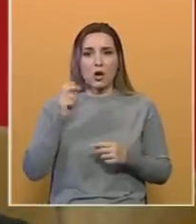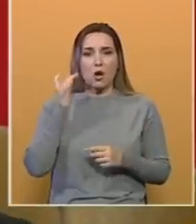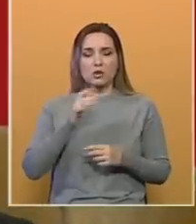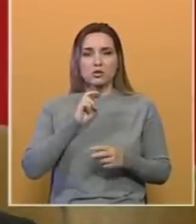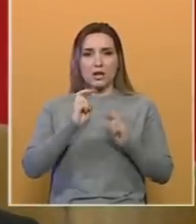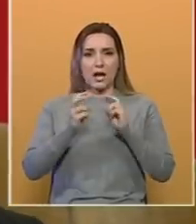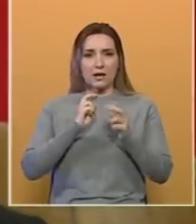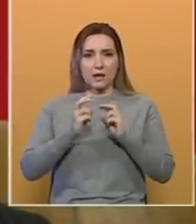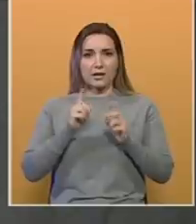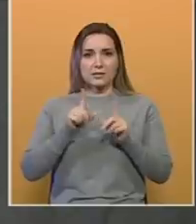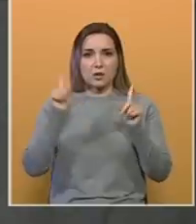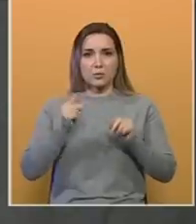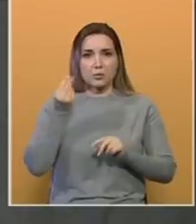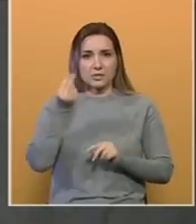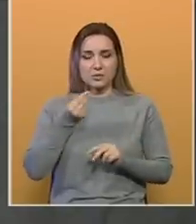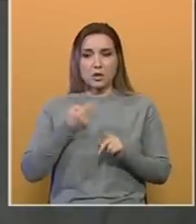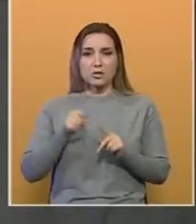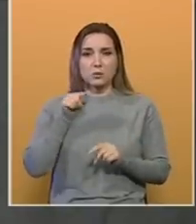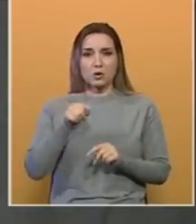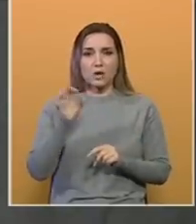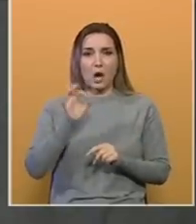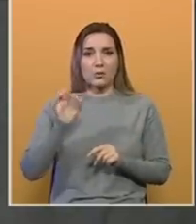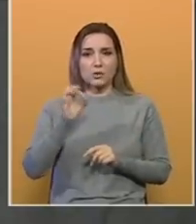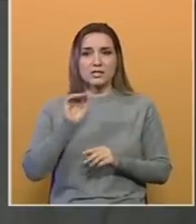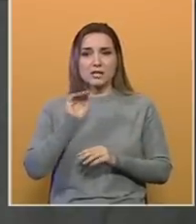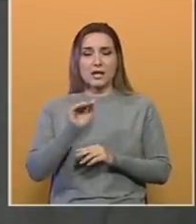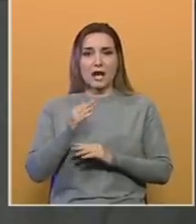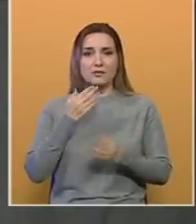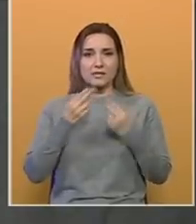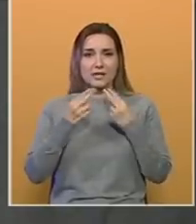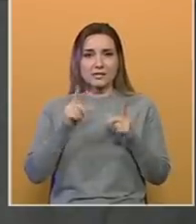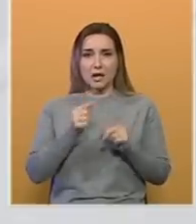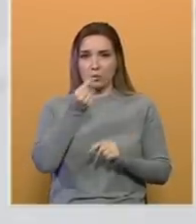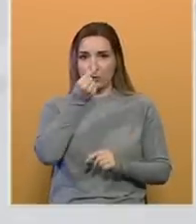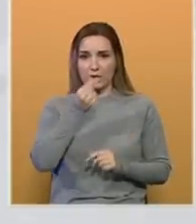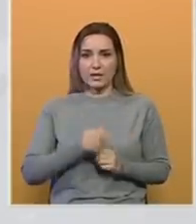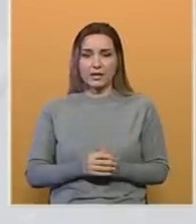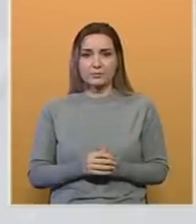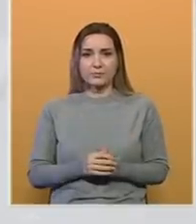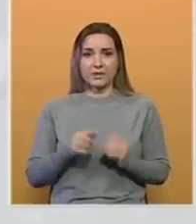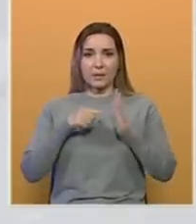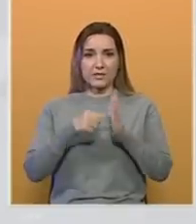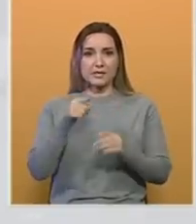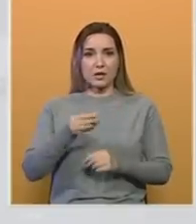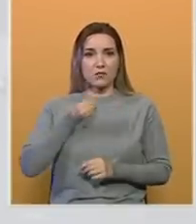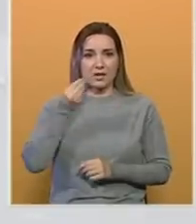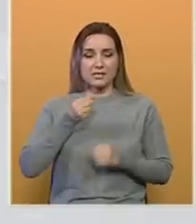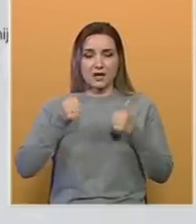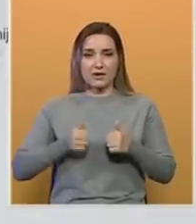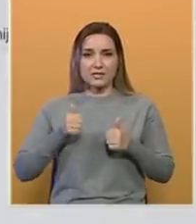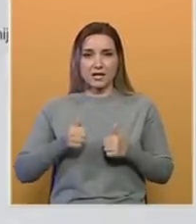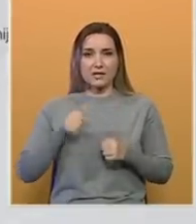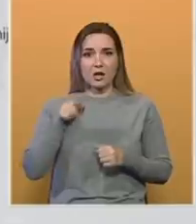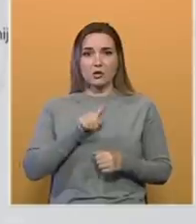opozicije u Republici Srpskoj. Zbog toga je opozicija najavila i sastanak u ponedjeljak. Plasiranje ove izjave sada u ovom